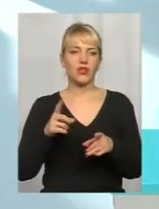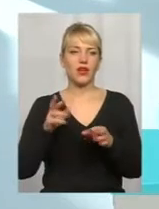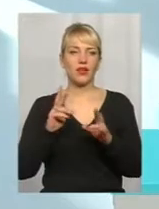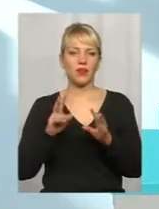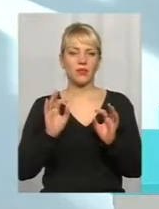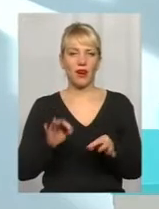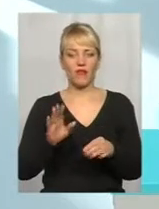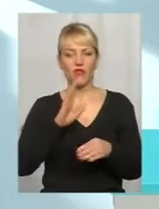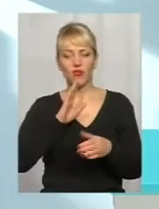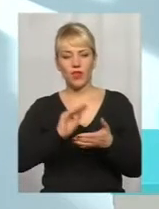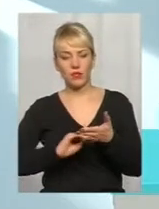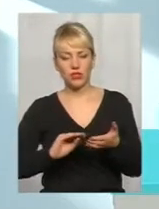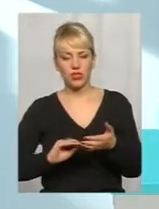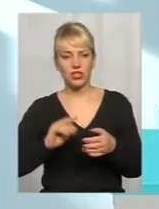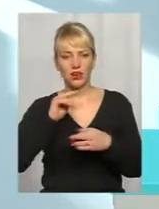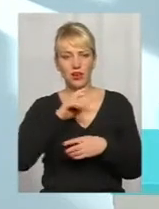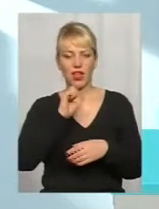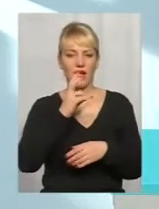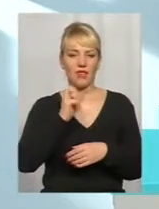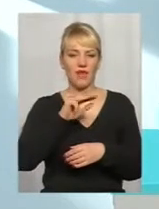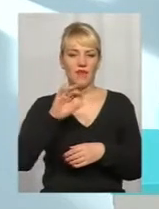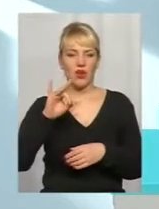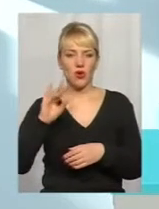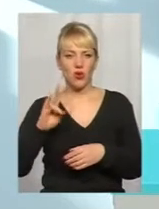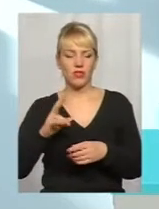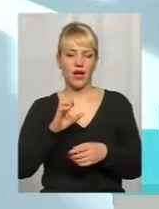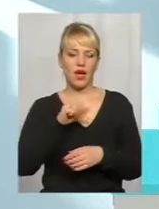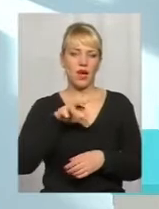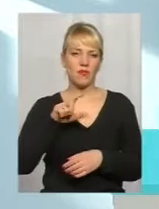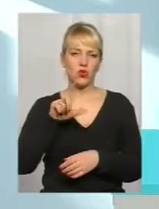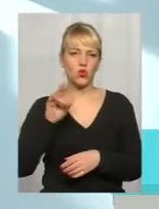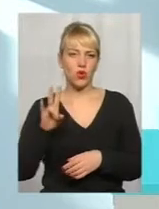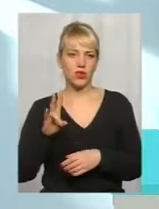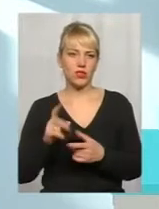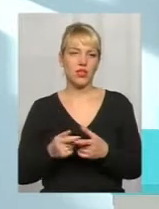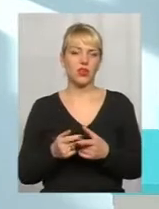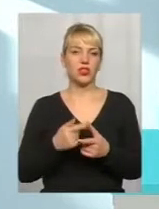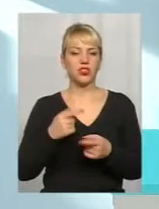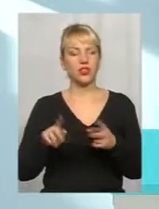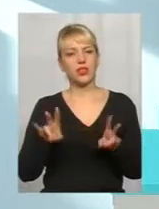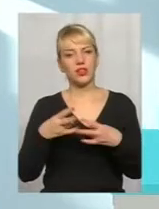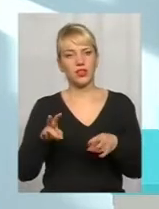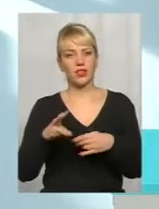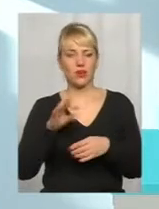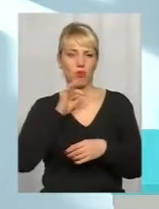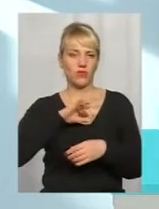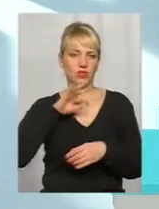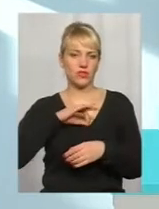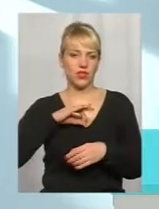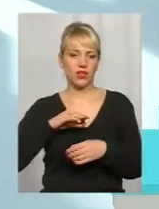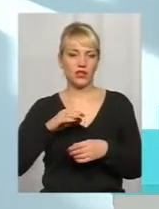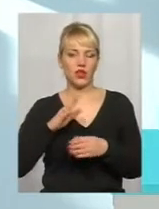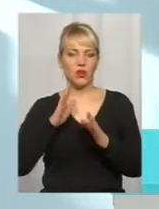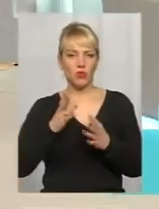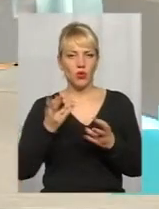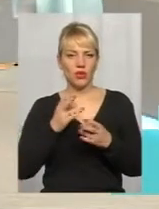вона прописує мої дитині анаферон чи анізон, чи все ж таки не варто їх вживати. Буде якийсь